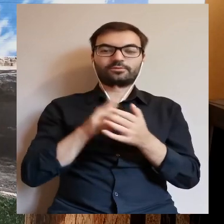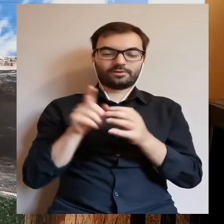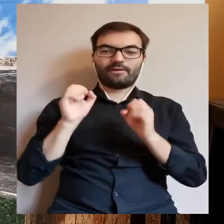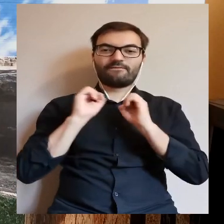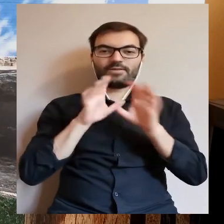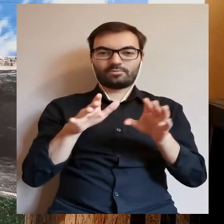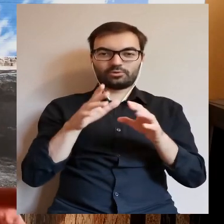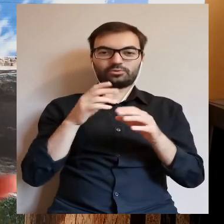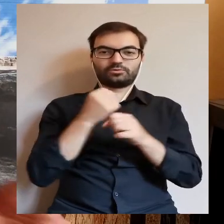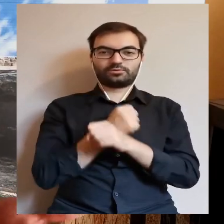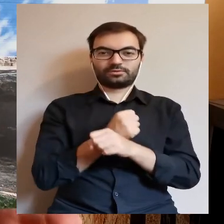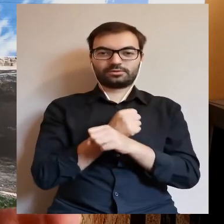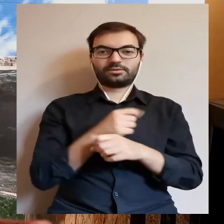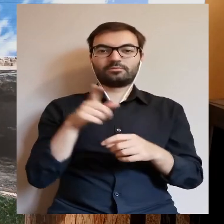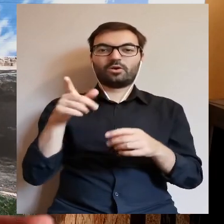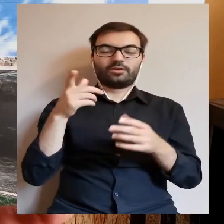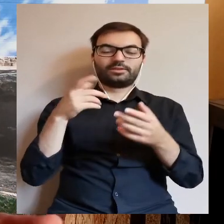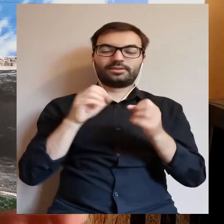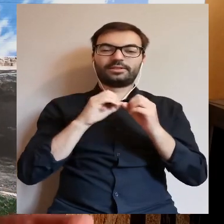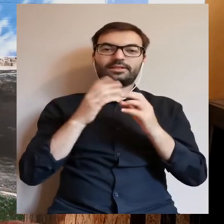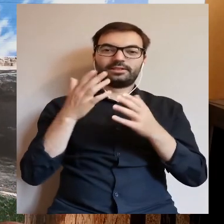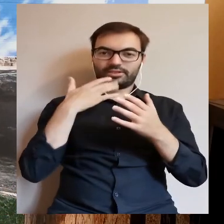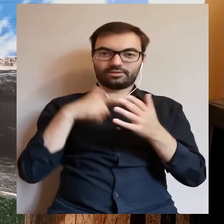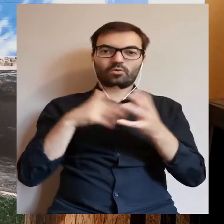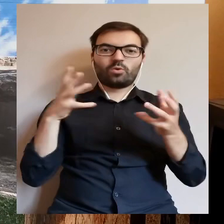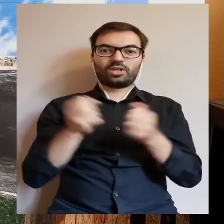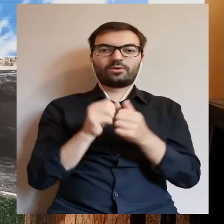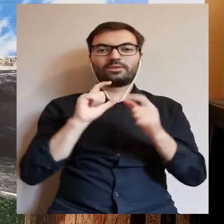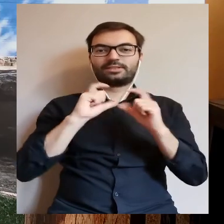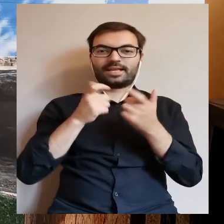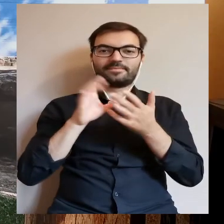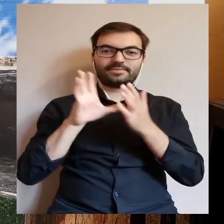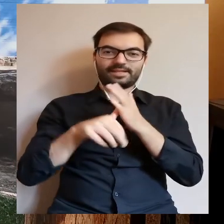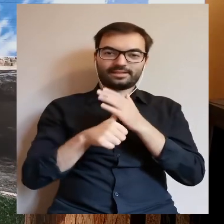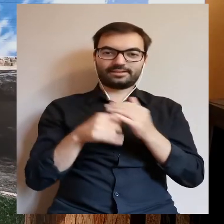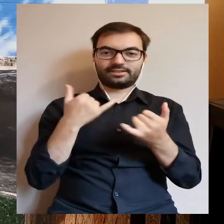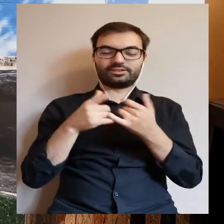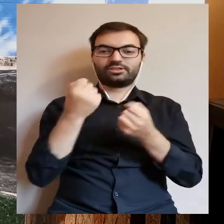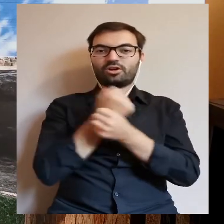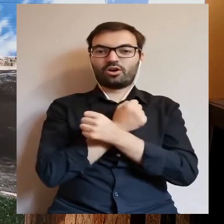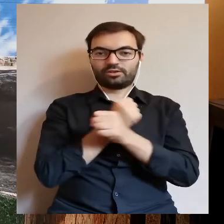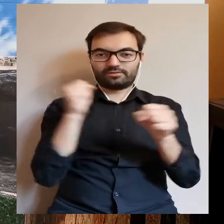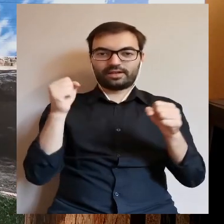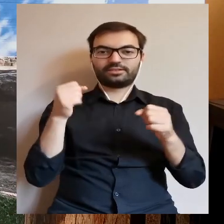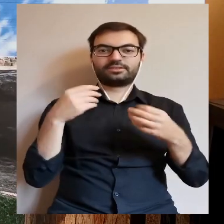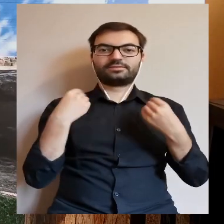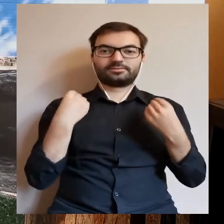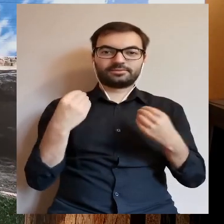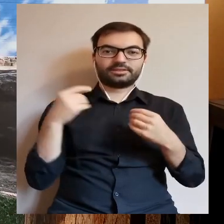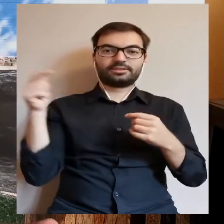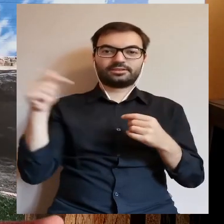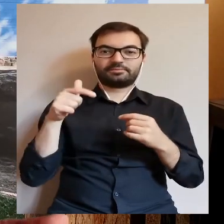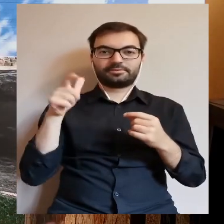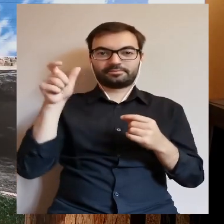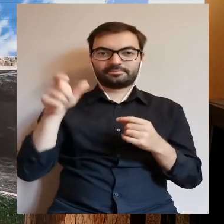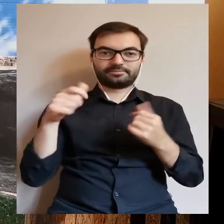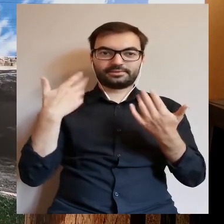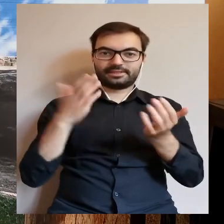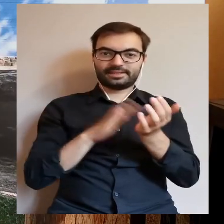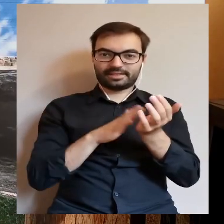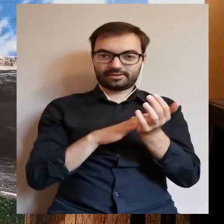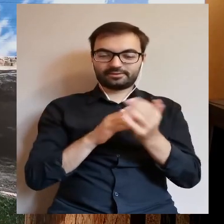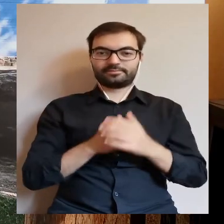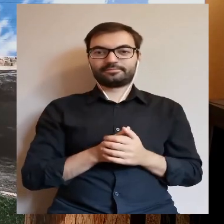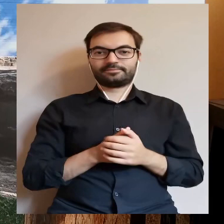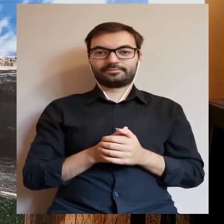temu uwolniony, bo w ogóle uwolnił go Stynin od takiego potwora. Więc skoro był taki dzielny, taki odważny, no to trzeba było